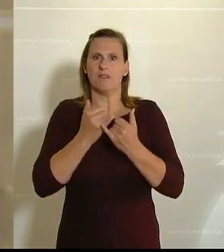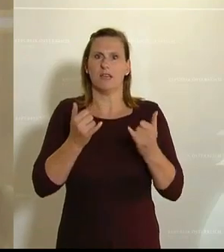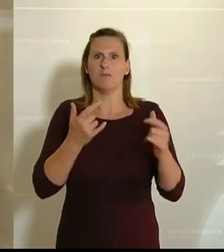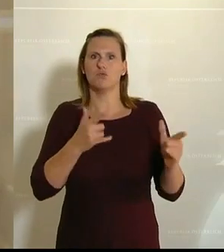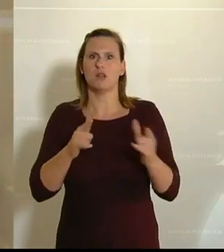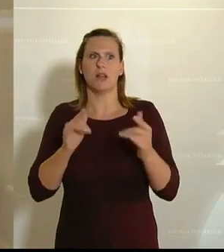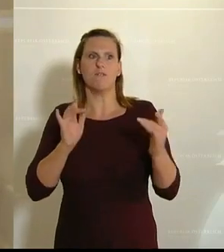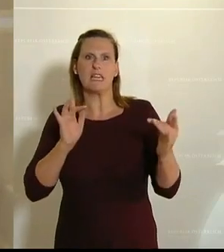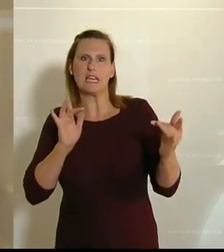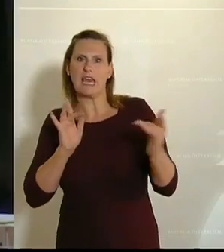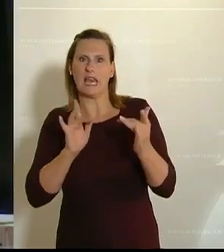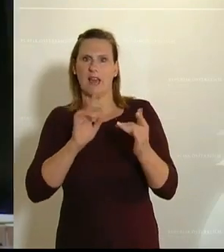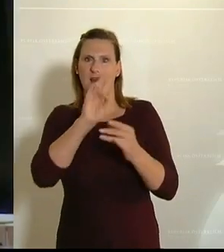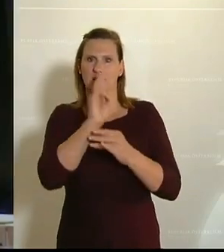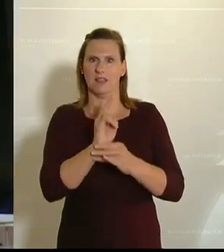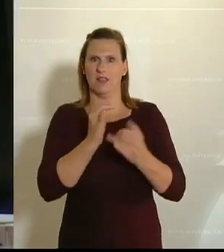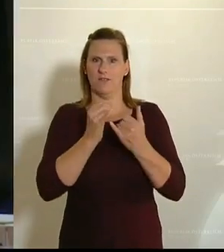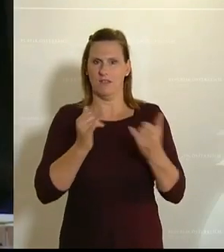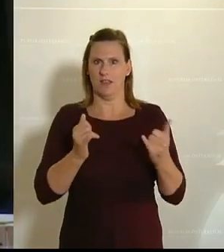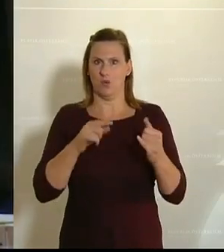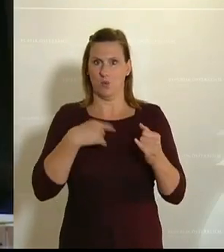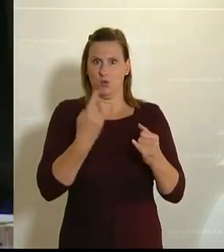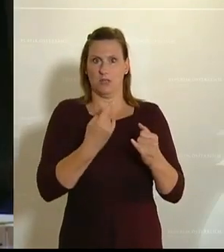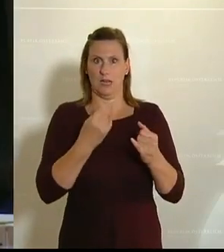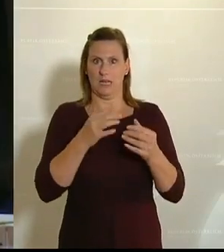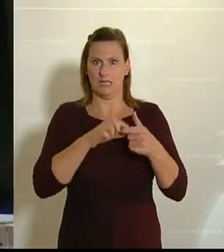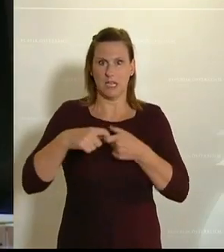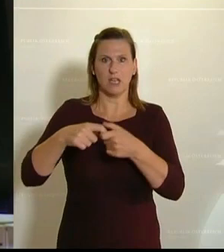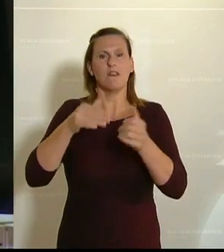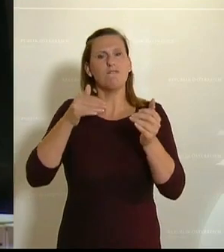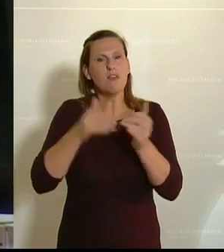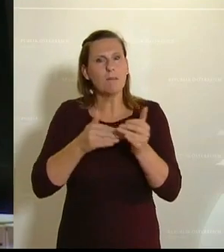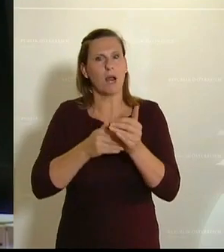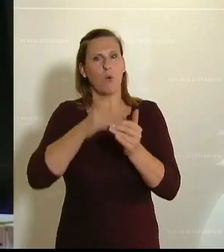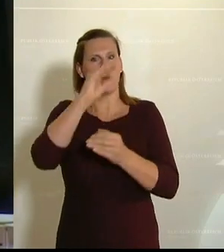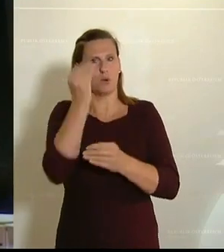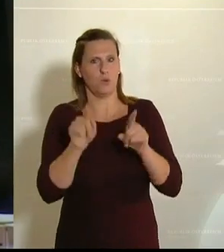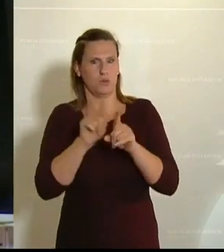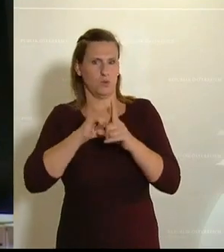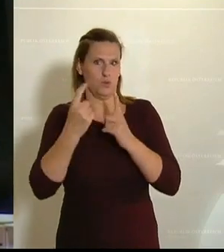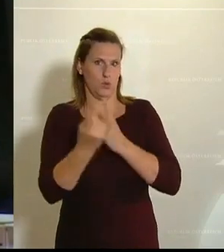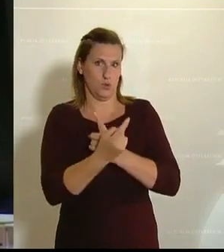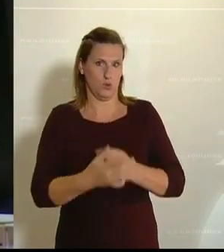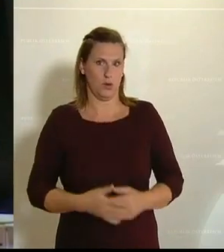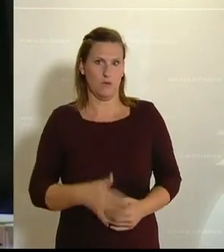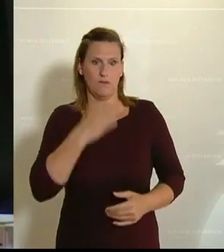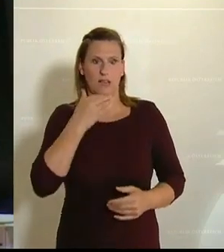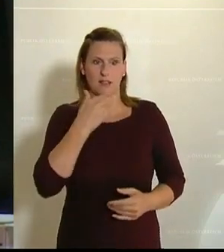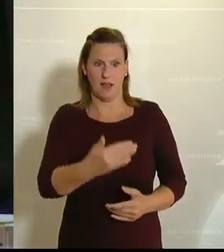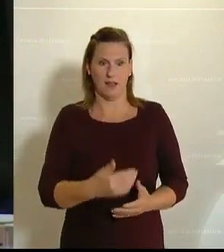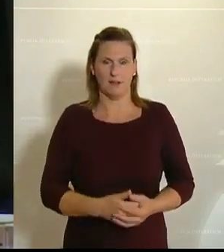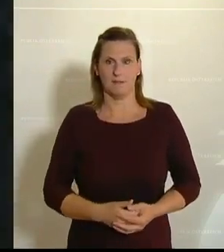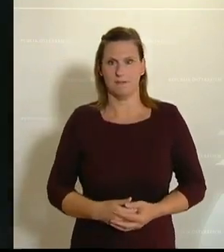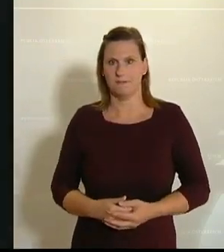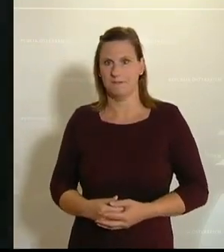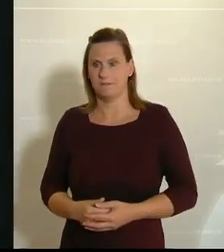unserer Gesellschaft. Wir brauchen Kunst und Kultur. Vielen Dank. Vorschuss Lorpoyan